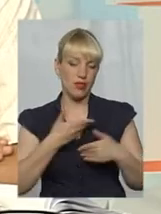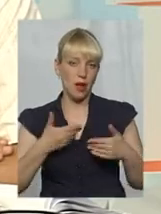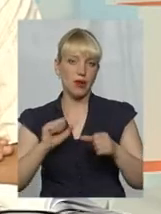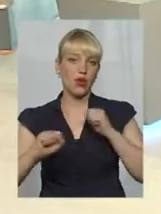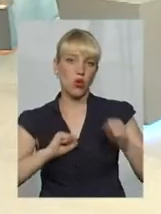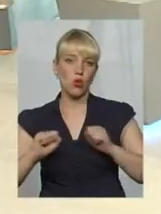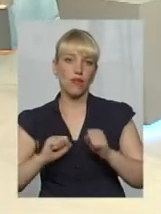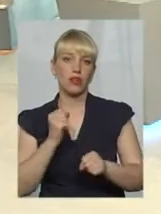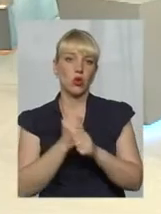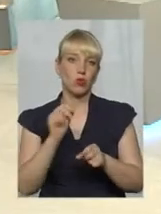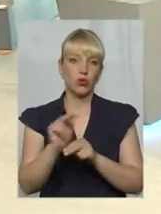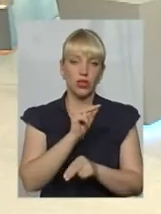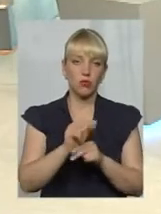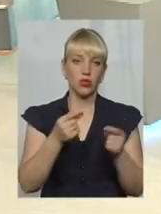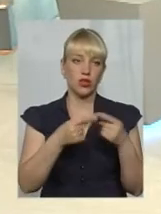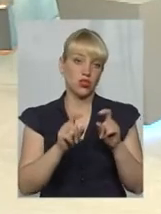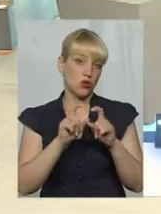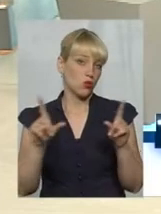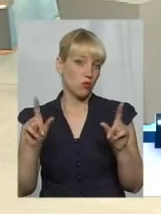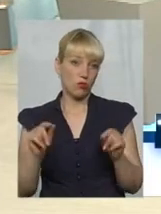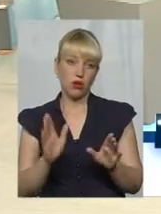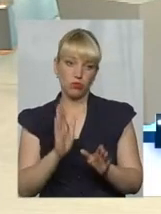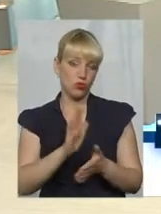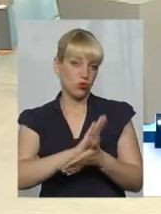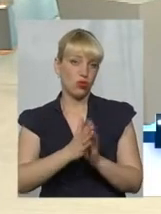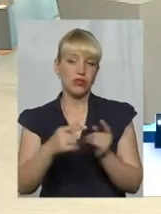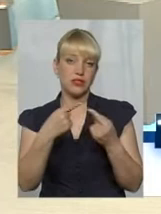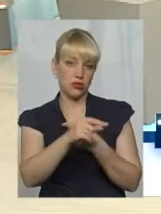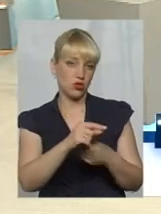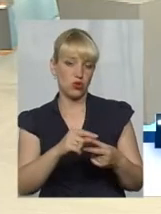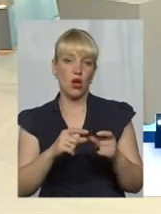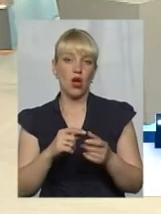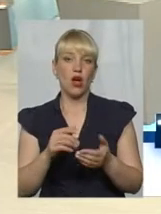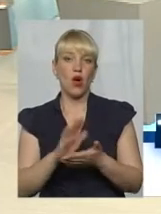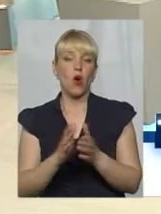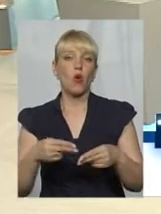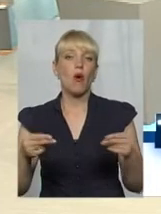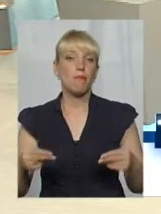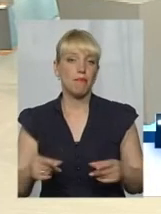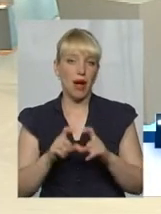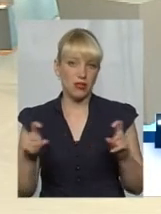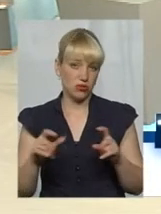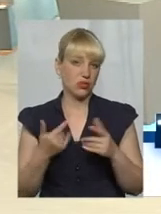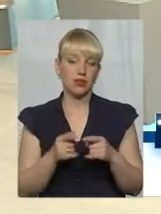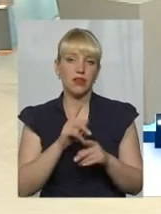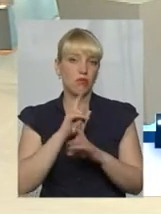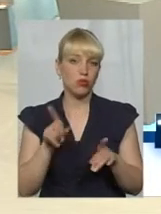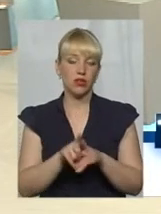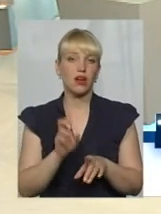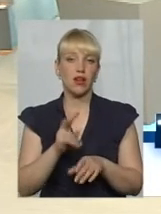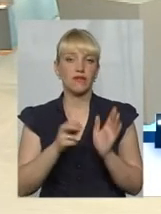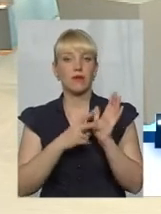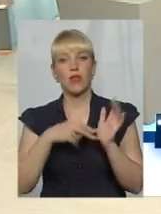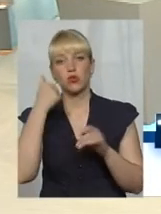робити ремонт інша компанія і підписують договір з цією компанією. Тобто не буде такого, що якось в 2017 році